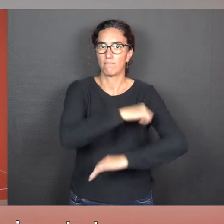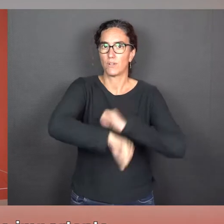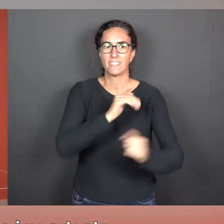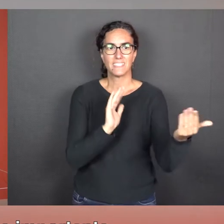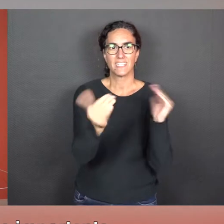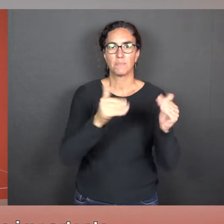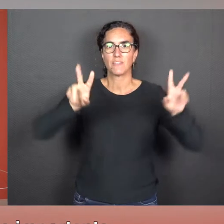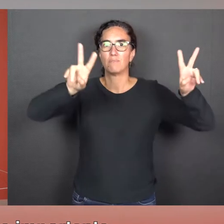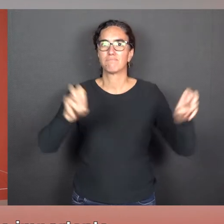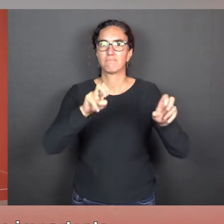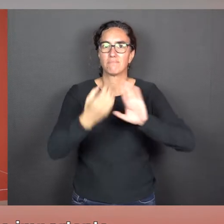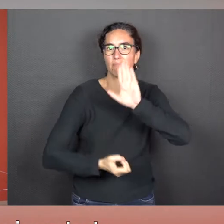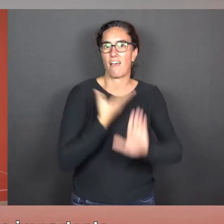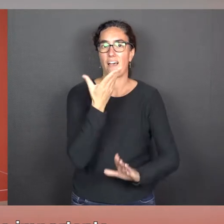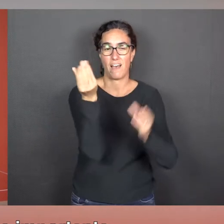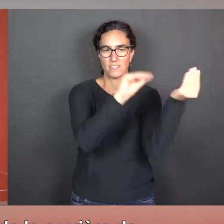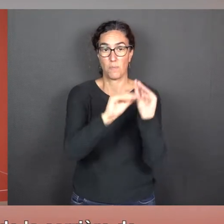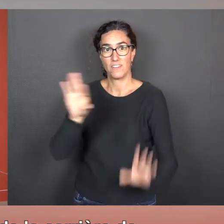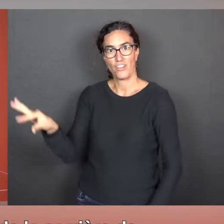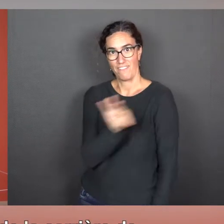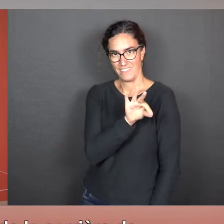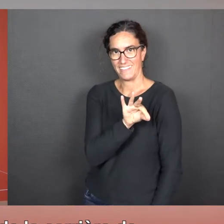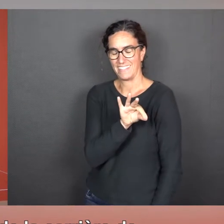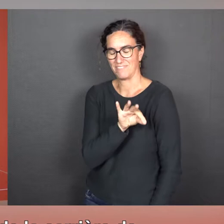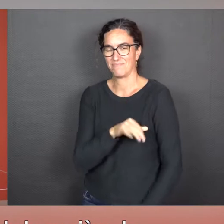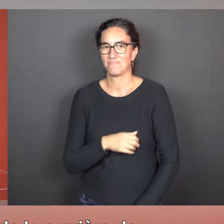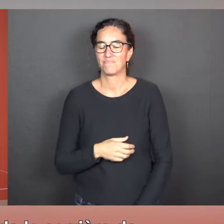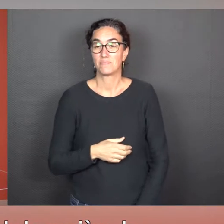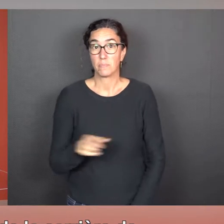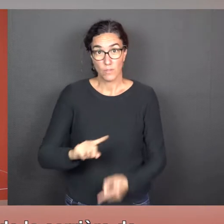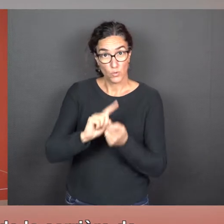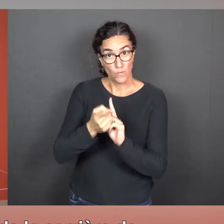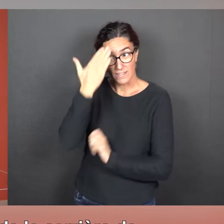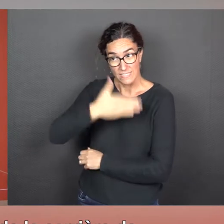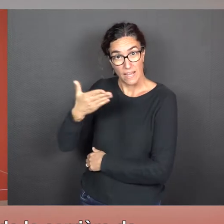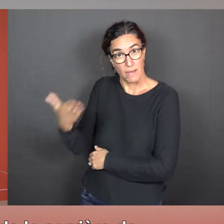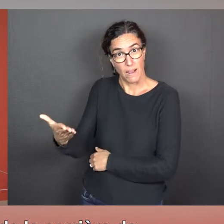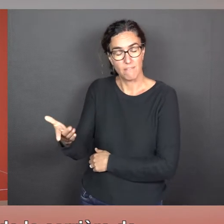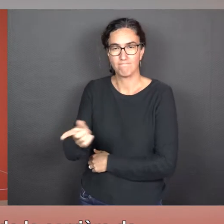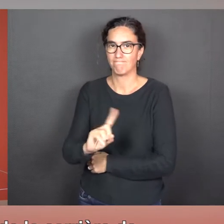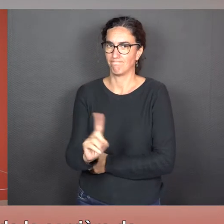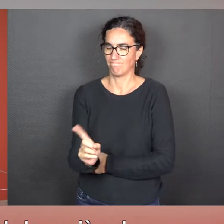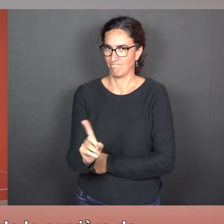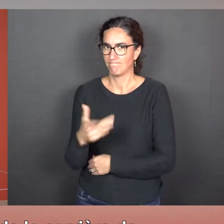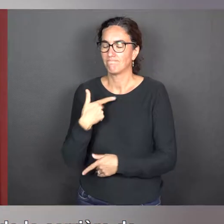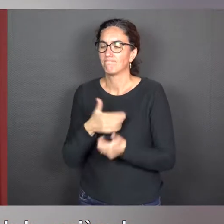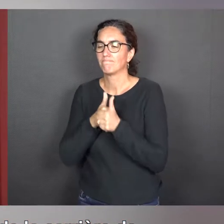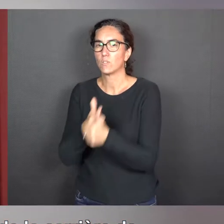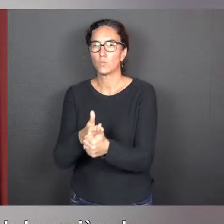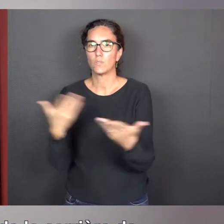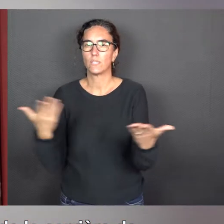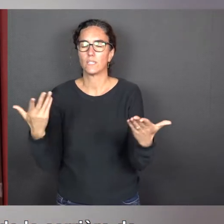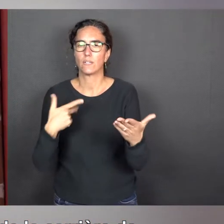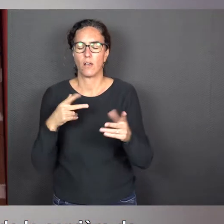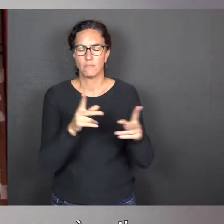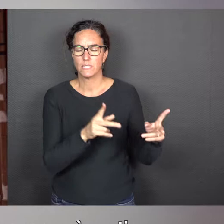s'appeler Art de l'assemblage. Mais le vrai point de départ de la carrière de Niki de Saint-Fal, ce